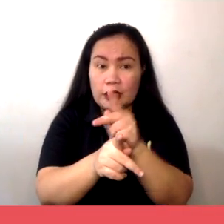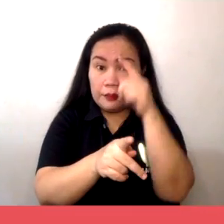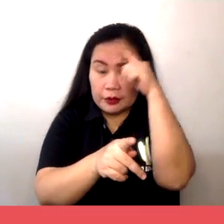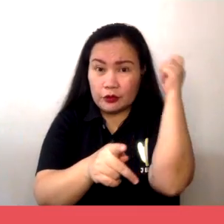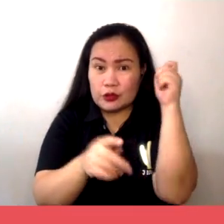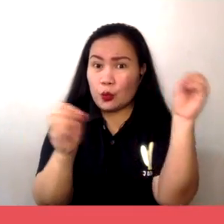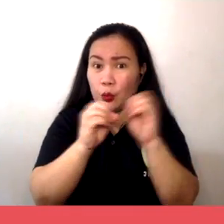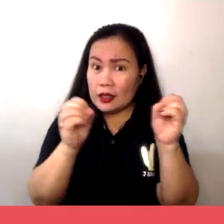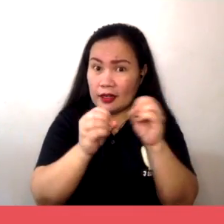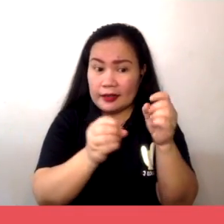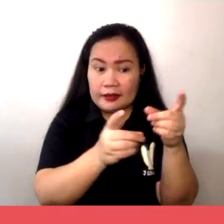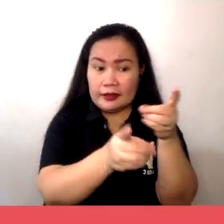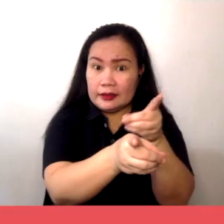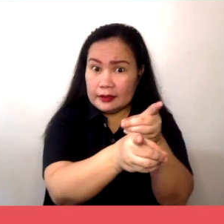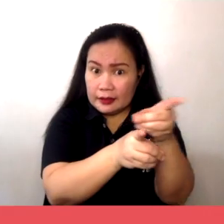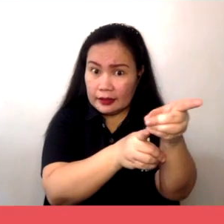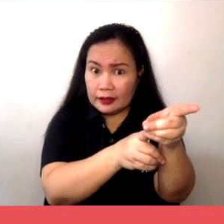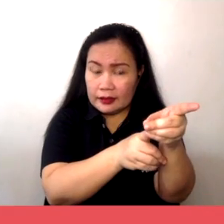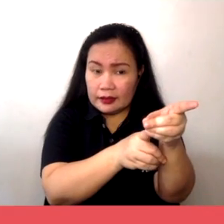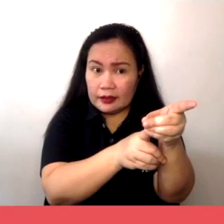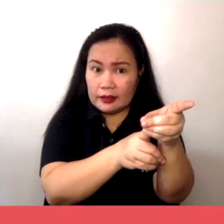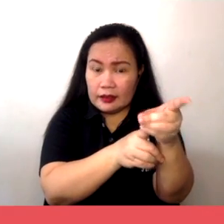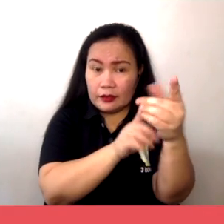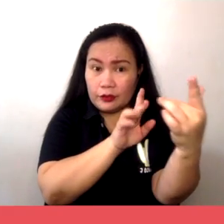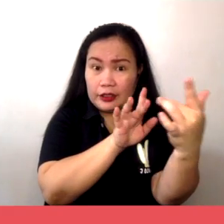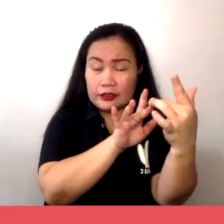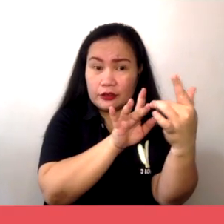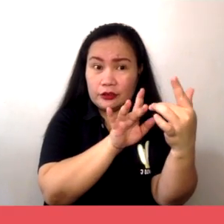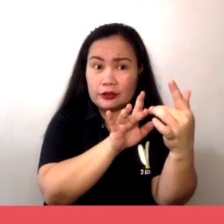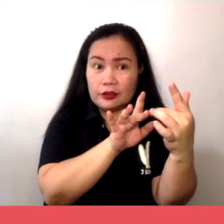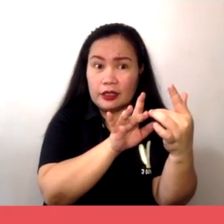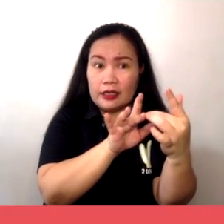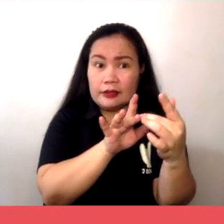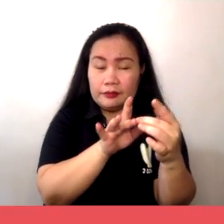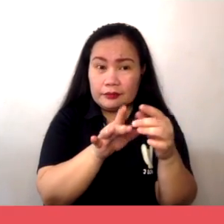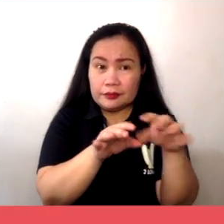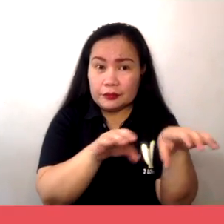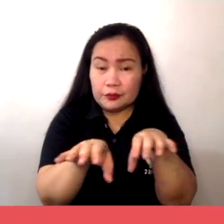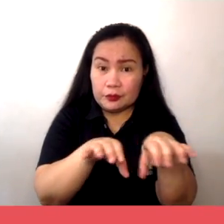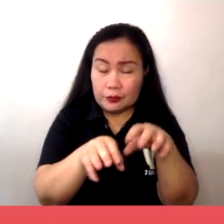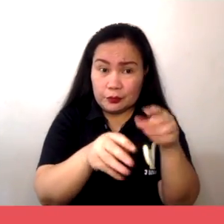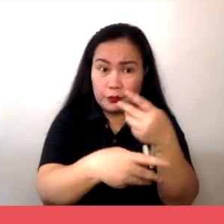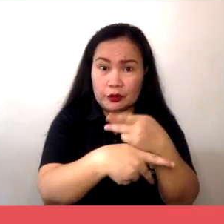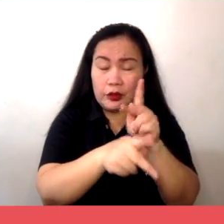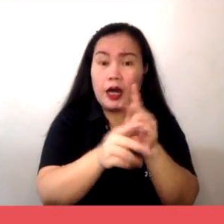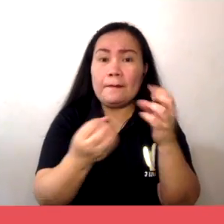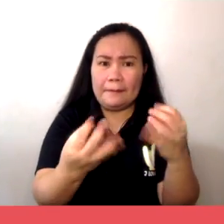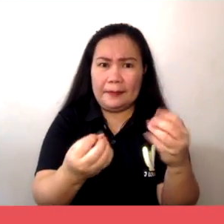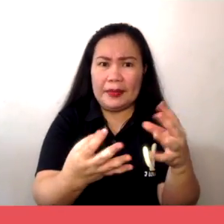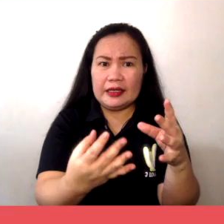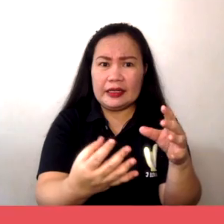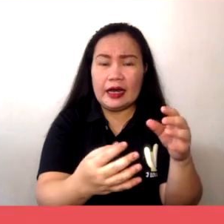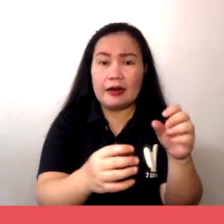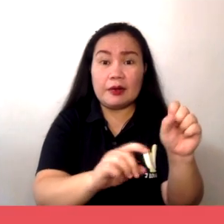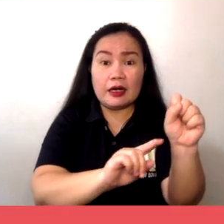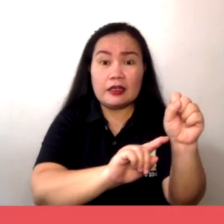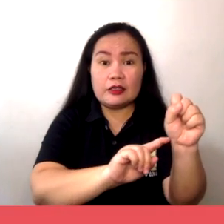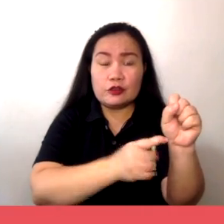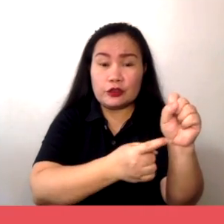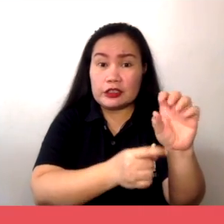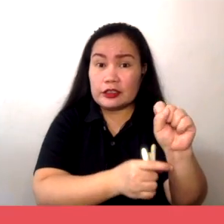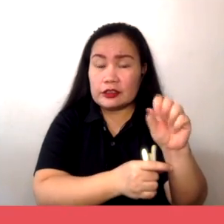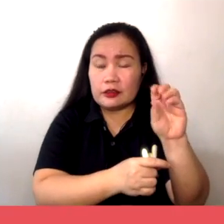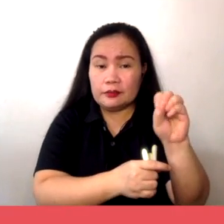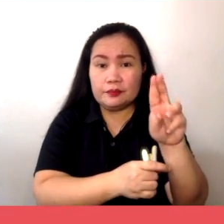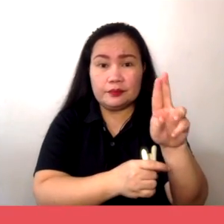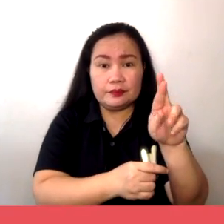kontrol sa mga salik ng produksyon, maraming mapagpukunan ng mga sangkap para makabuo ng mga produkto.